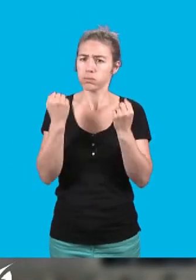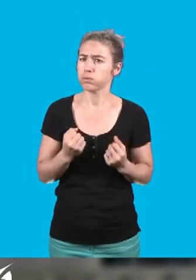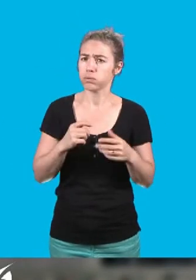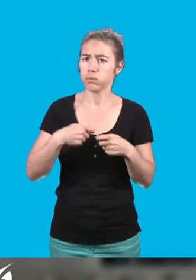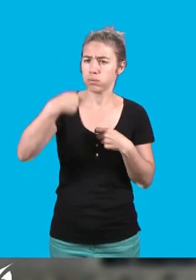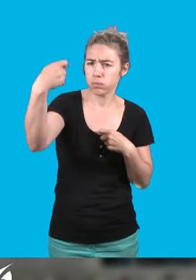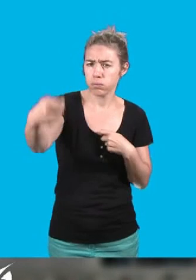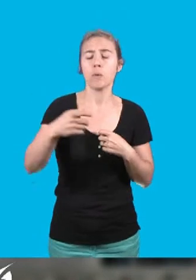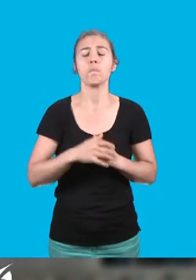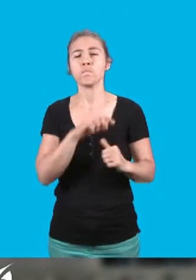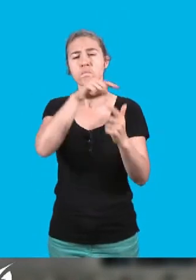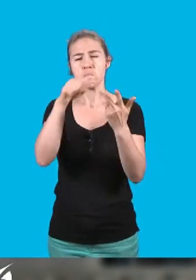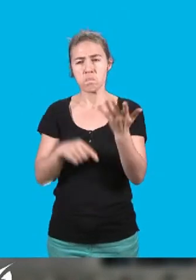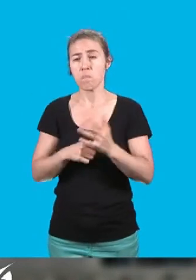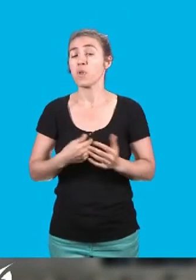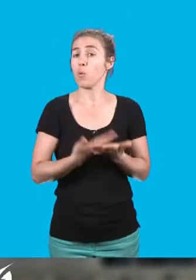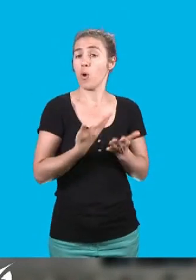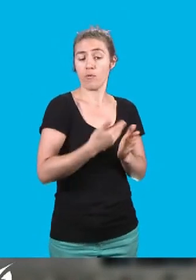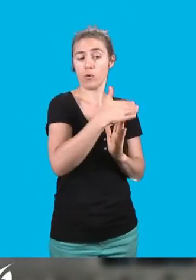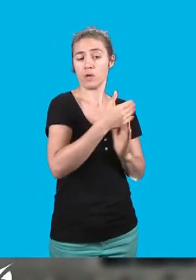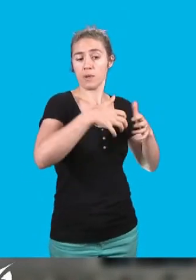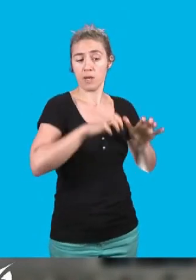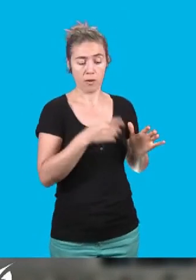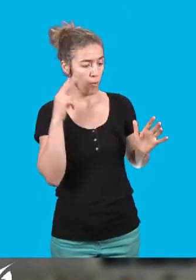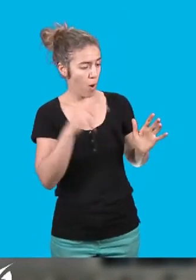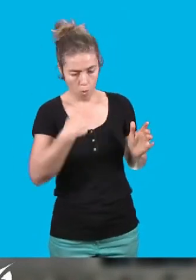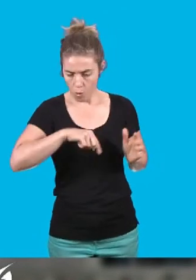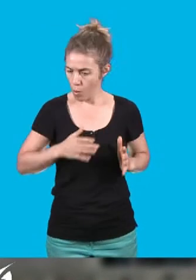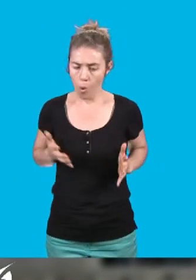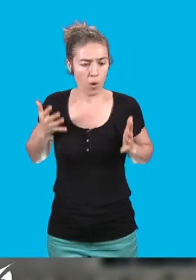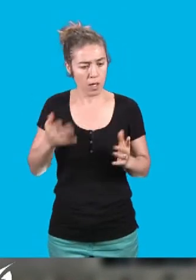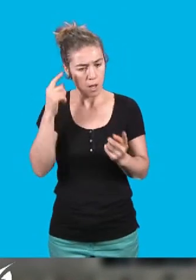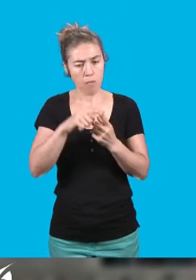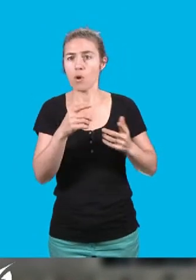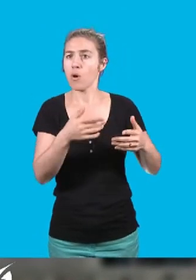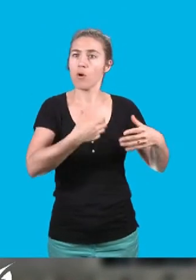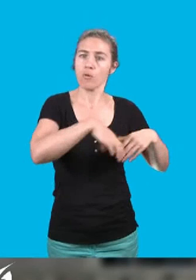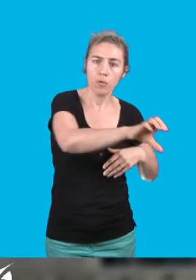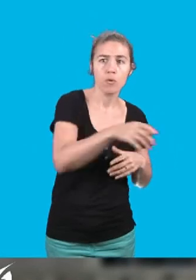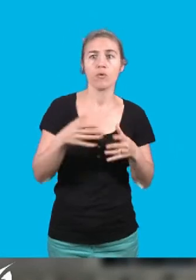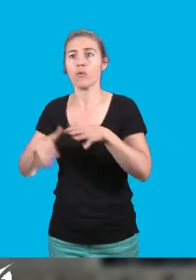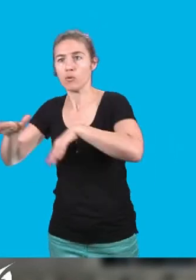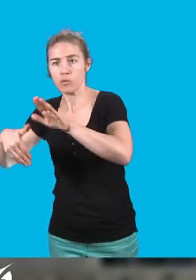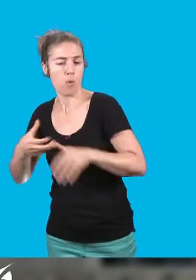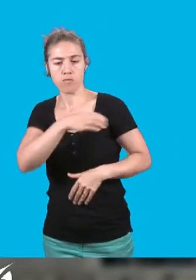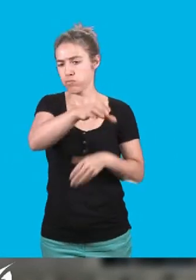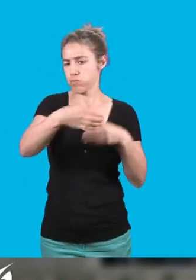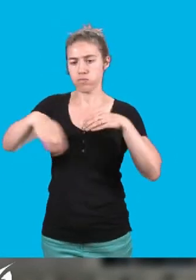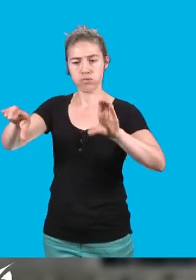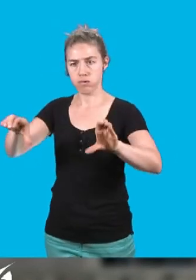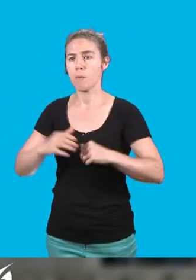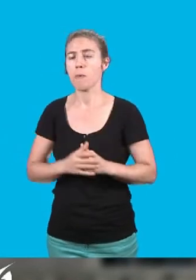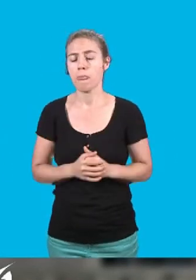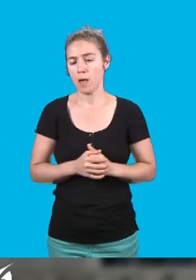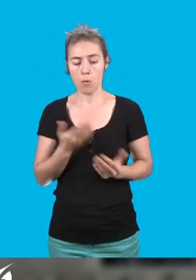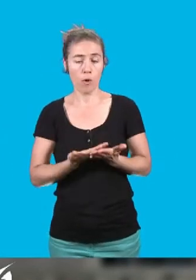compte administratif atteste donc du volontarisme de notre équipe sur le volet fonctionnement ou investissement et souligne le respect de notre